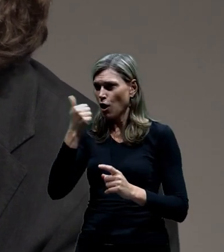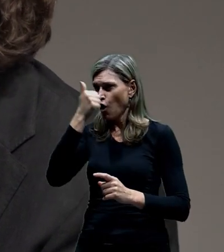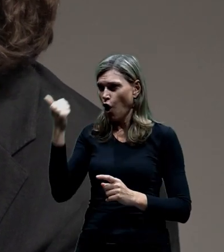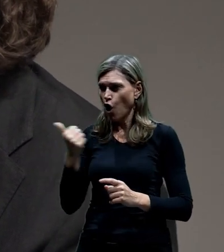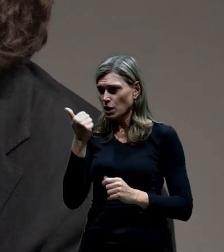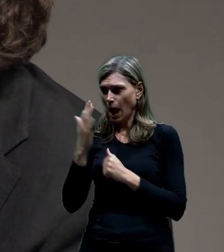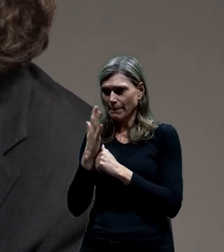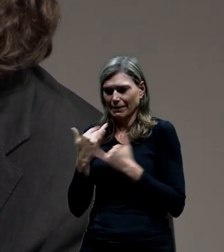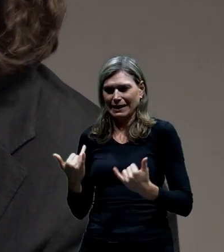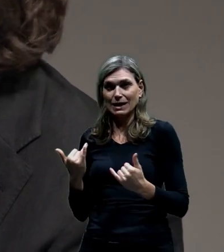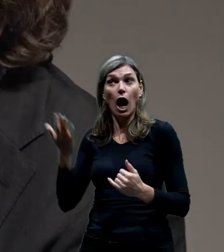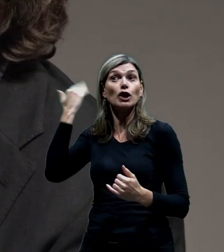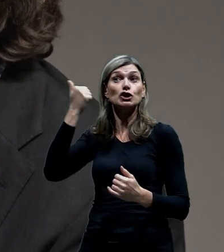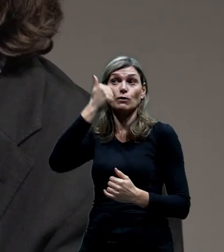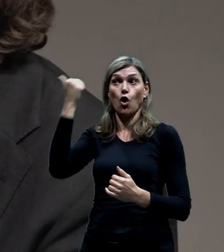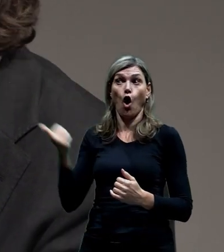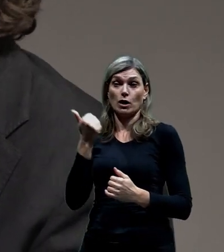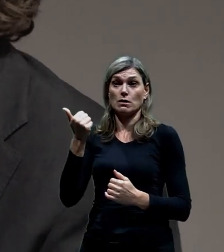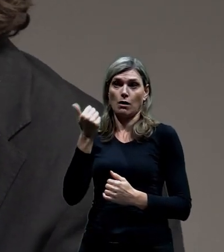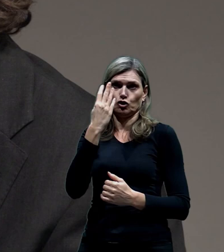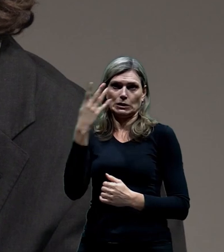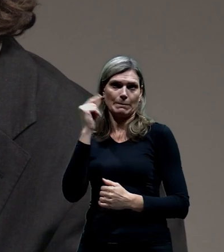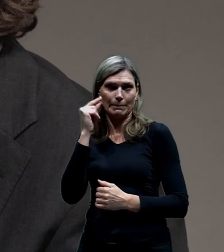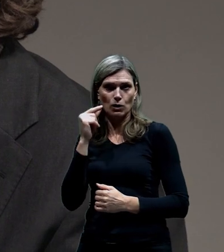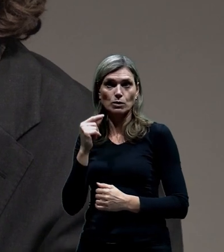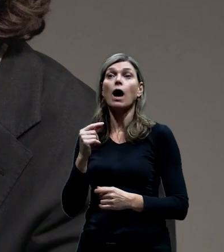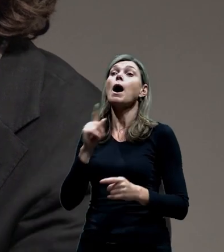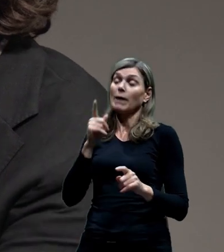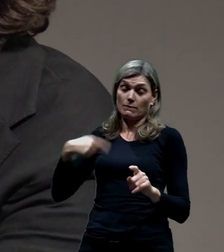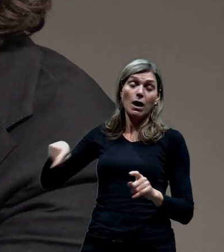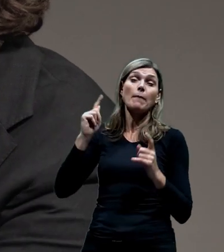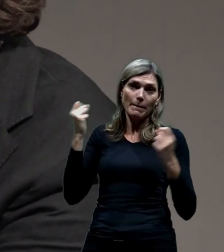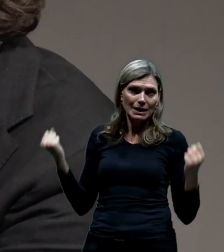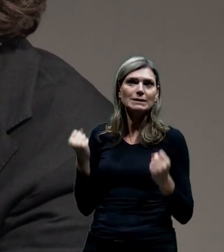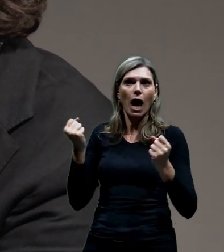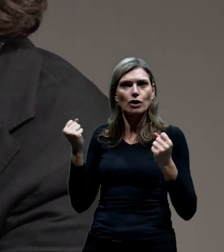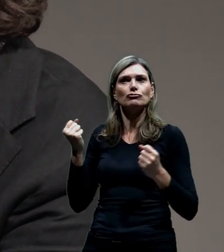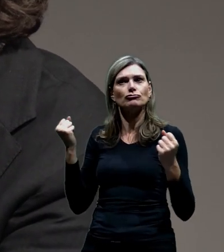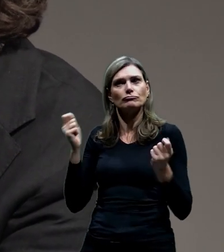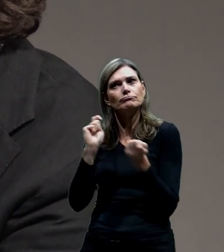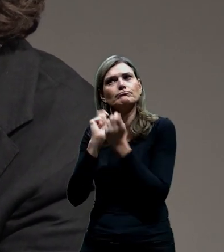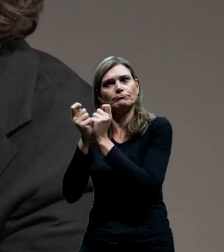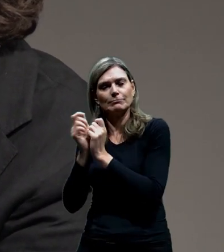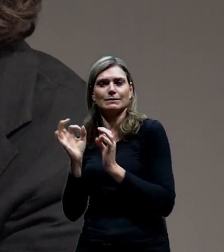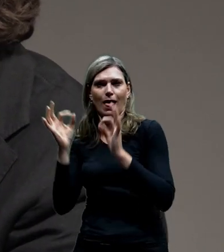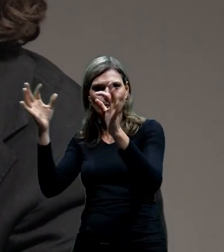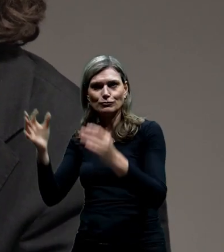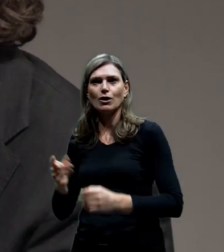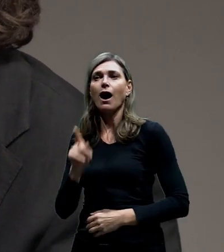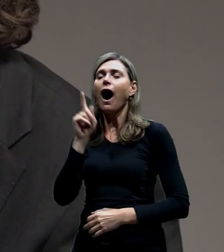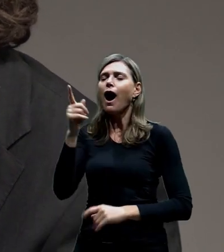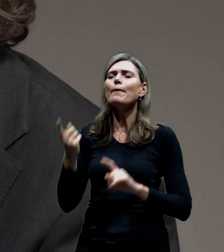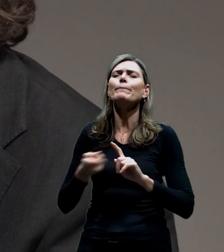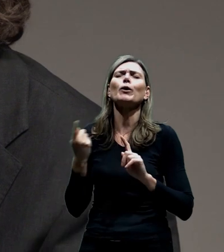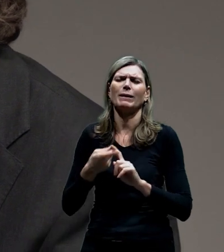čtvrtě. Ještě nedávno. Čili to všechno se má dělat, ale bez toho vnitřního